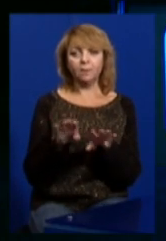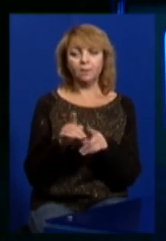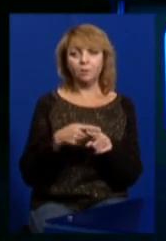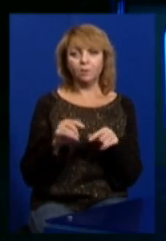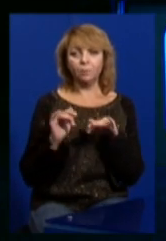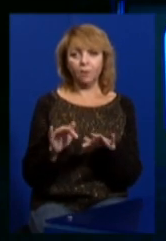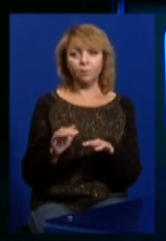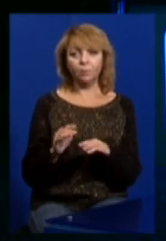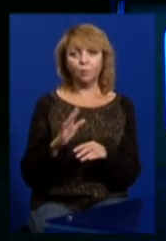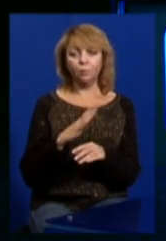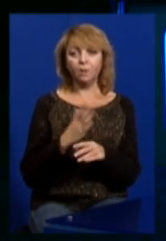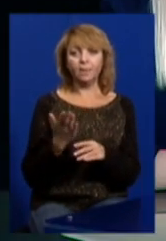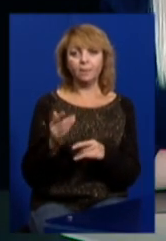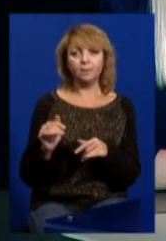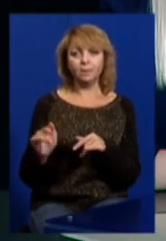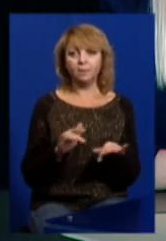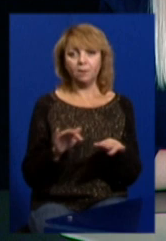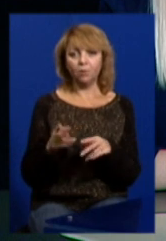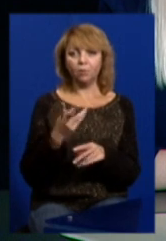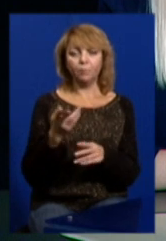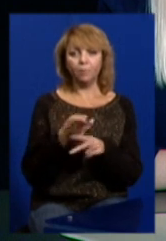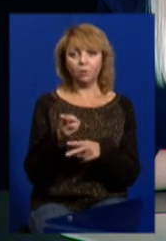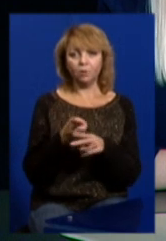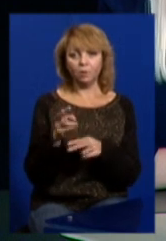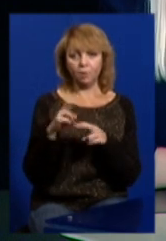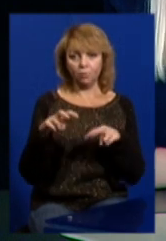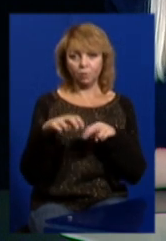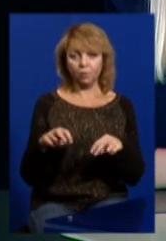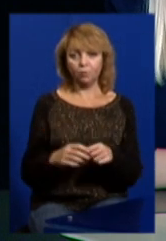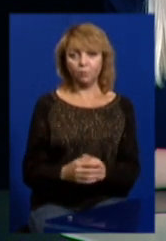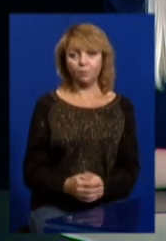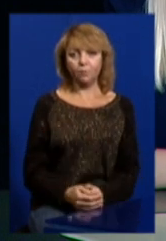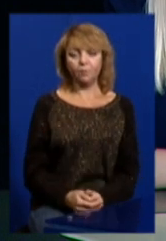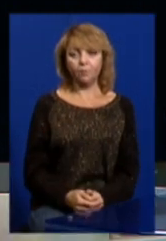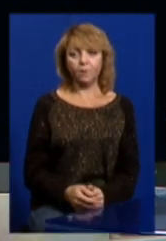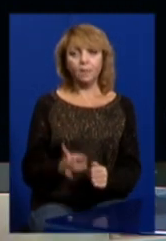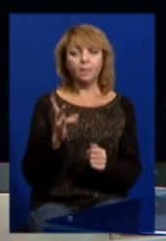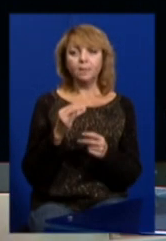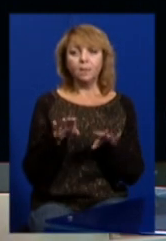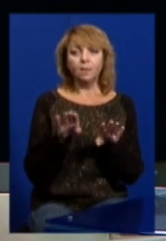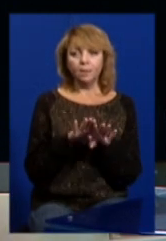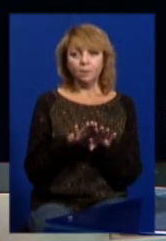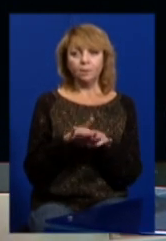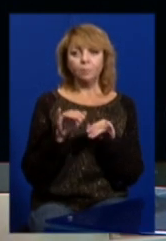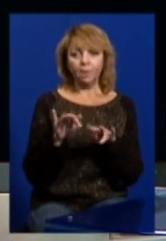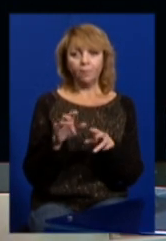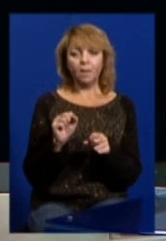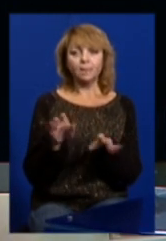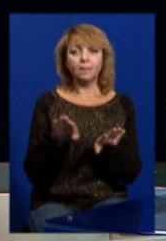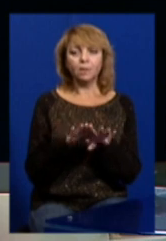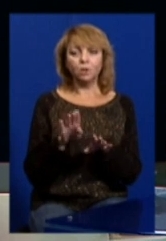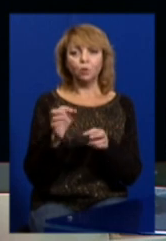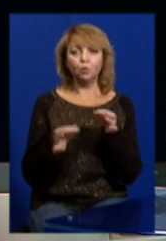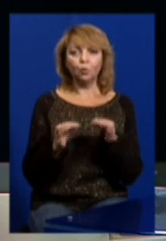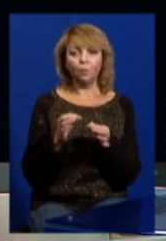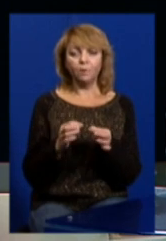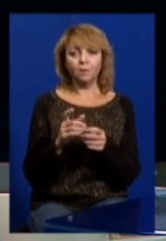якісь дії перешкоджали розгляду? Не закрити справу, а закрити судове засідання, в